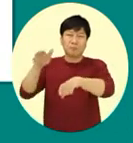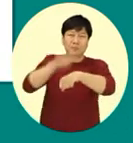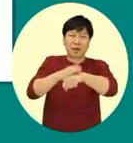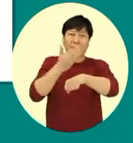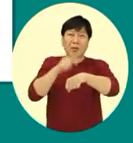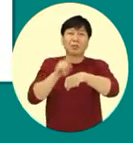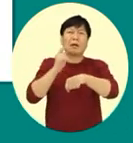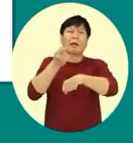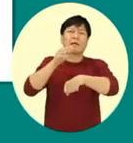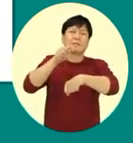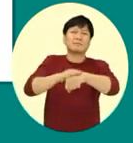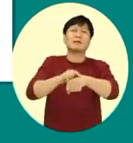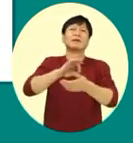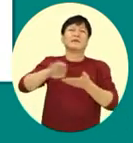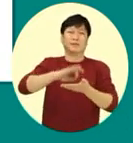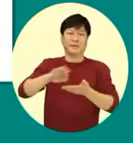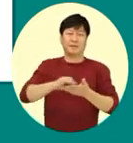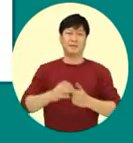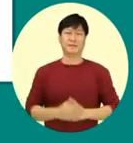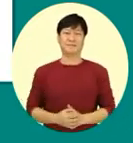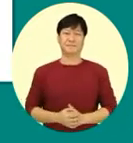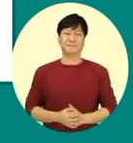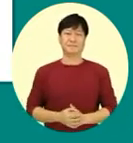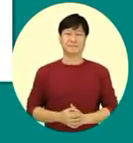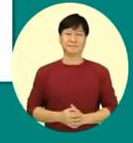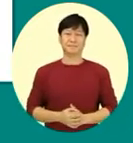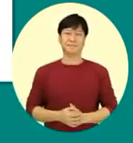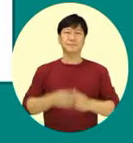삼출물이 적은 얕은 상처에 사용되는 제품입니다.